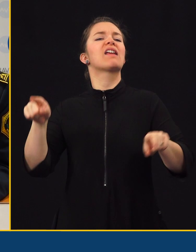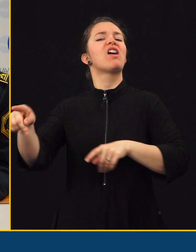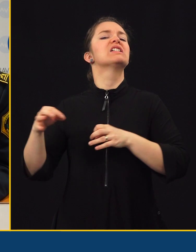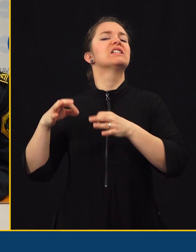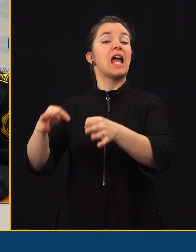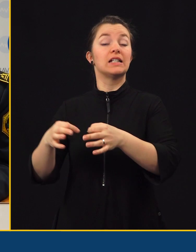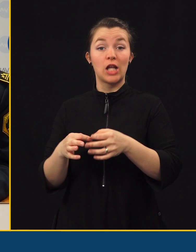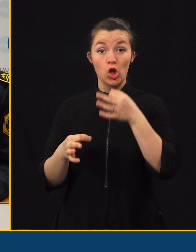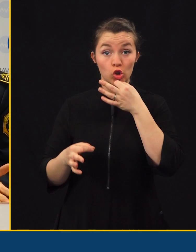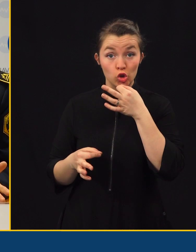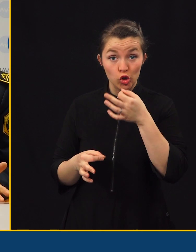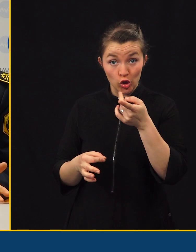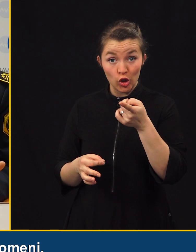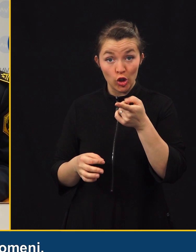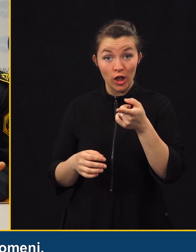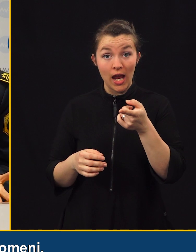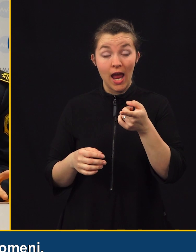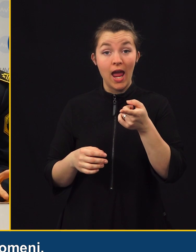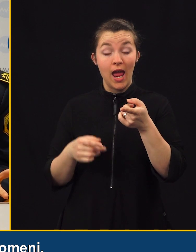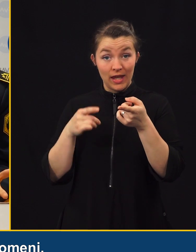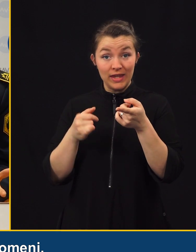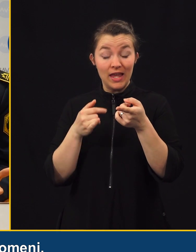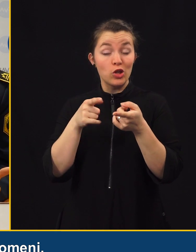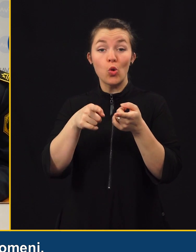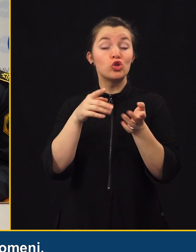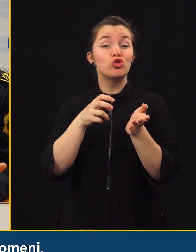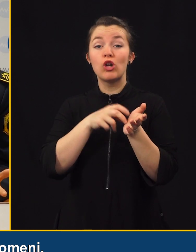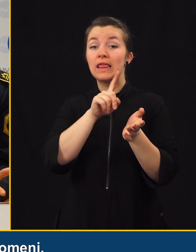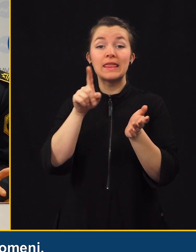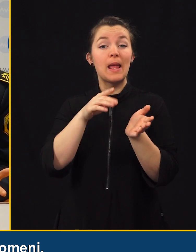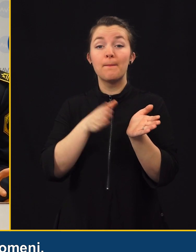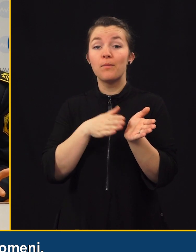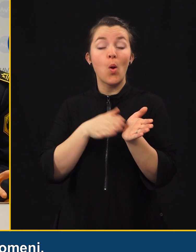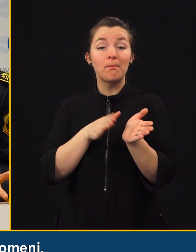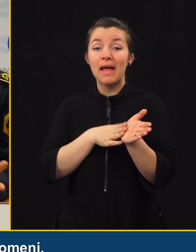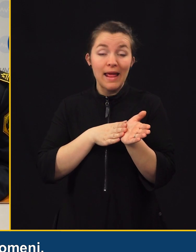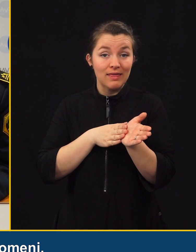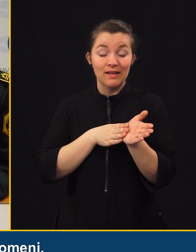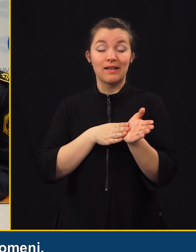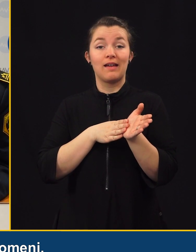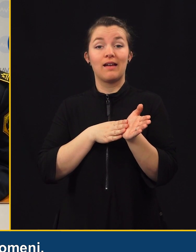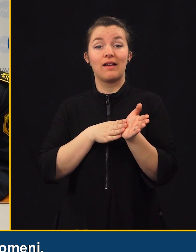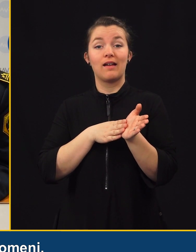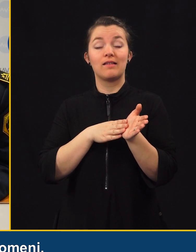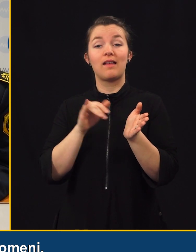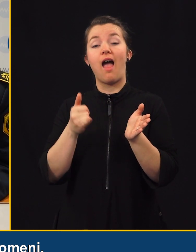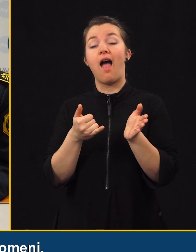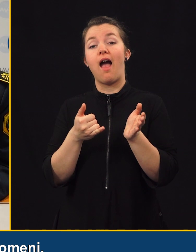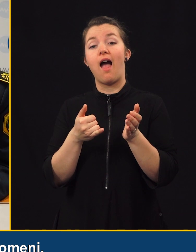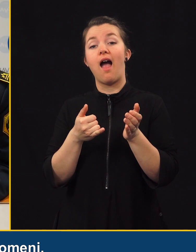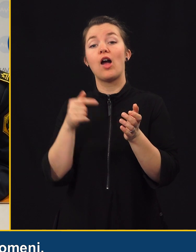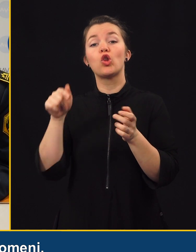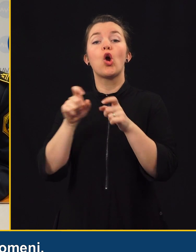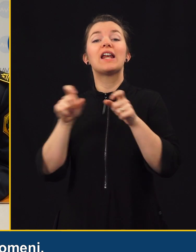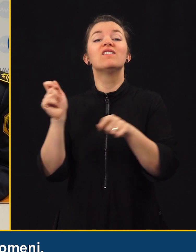infrastruktura. Če je megla, še to ne pomeni, je za